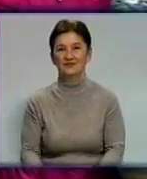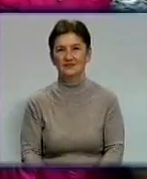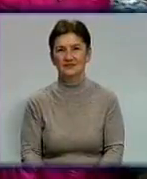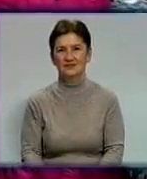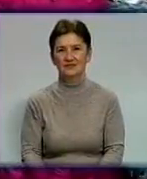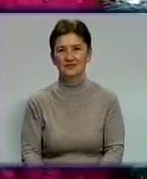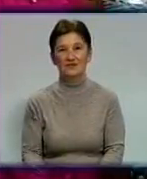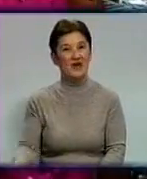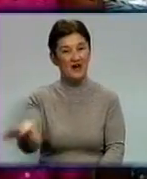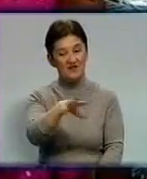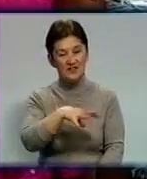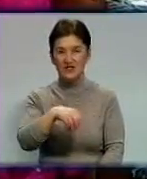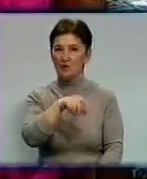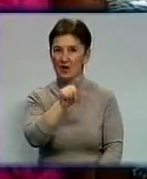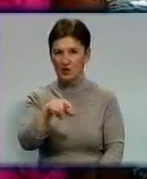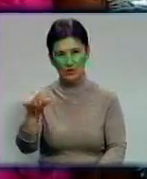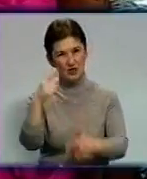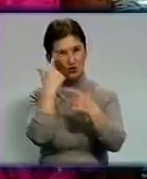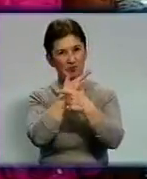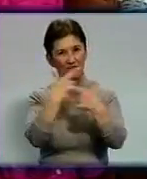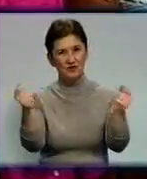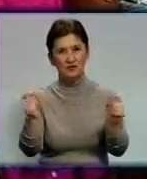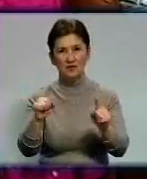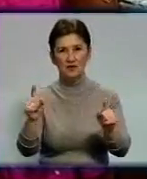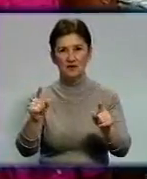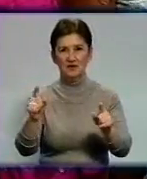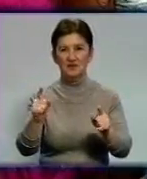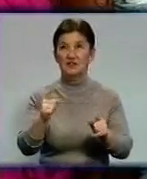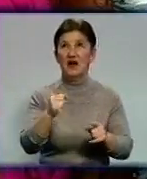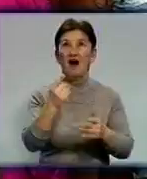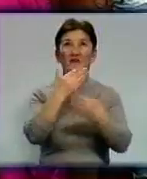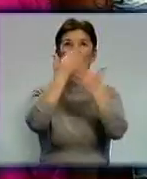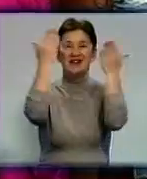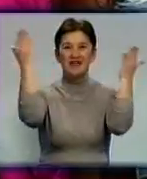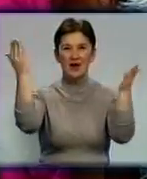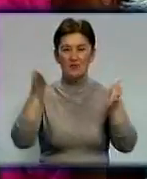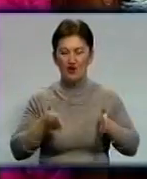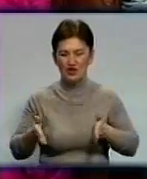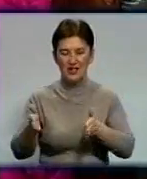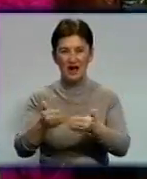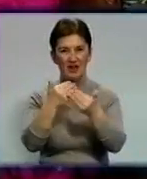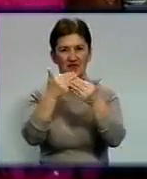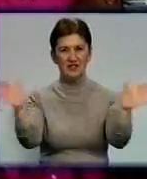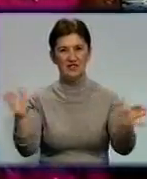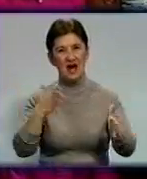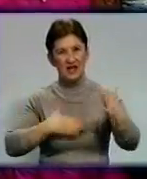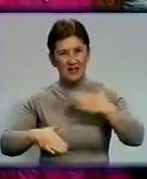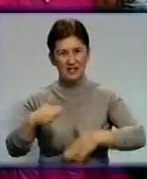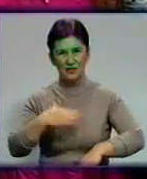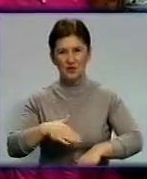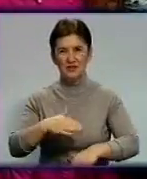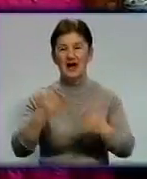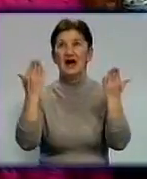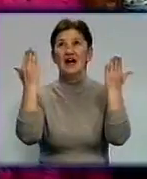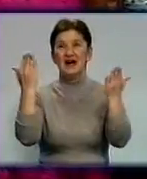Всім людям сповіщаємо, що в небо шлях відкрився. Радійте та втішайтесь. Син